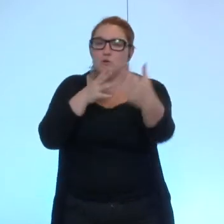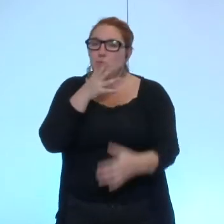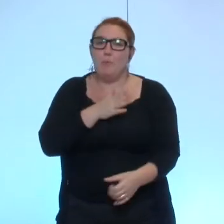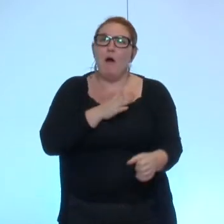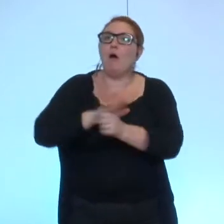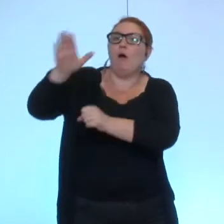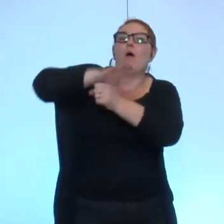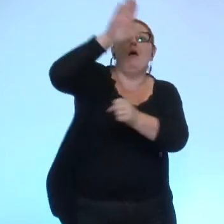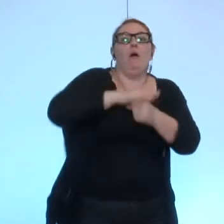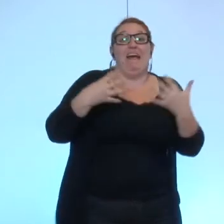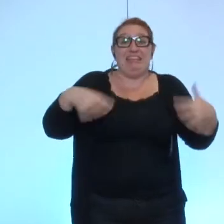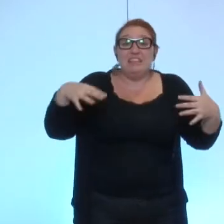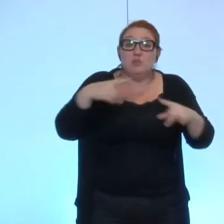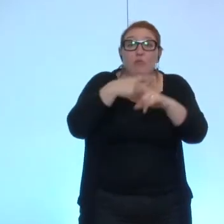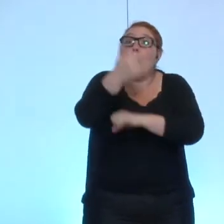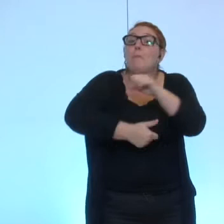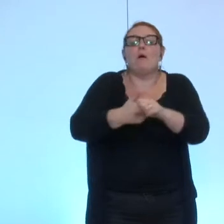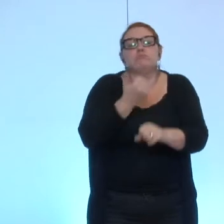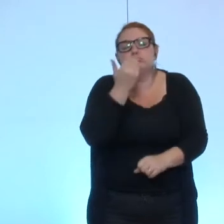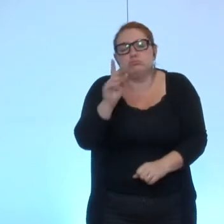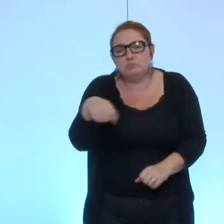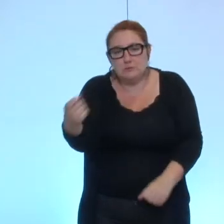ans et je ne ferai pas 19 voyages par an ça c'est sûr